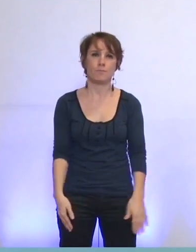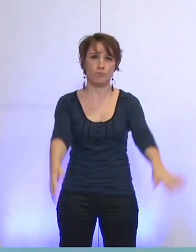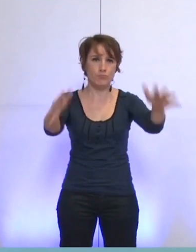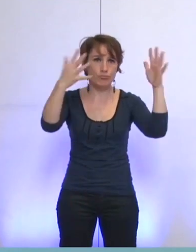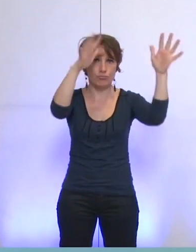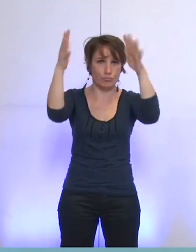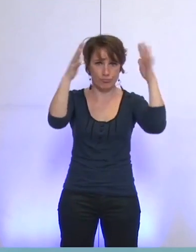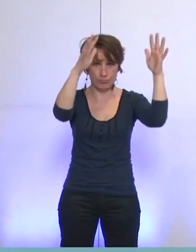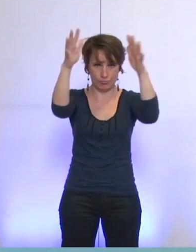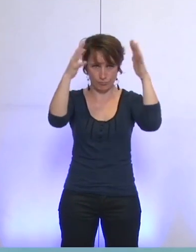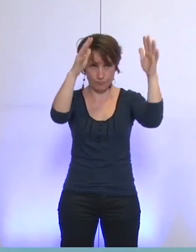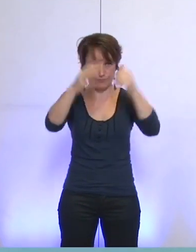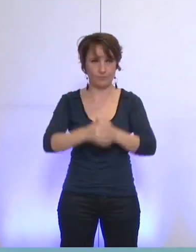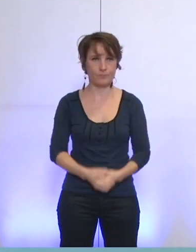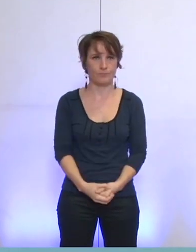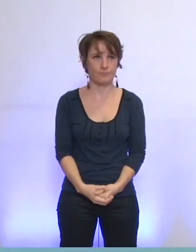Applaudissements. Merci.